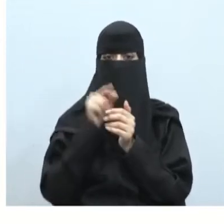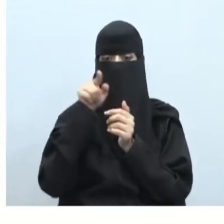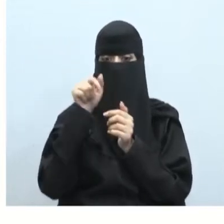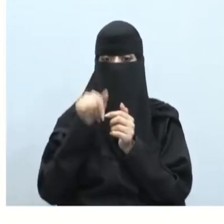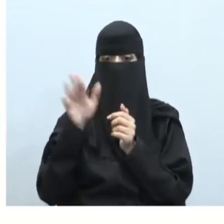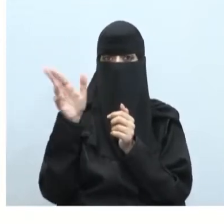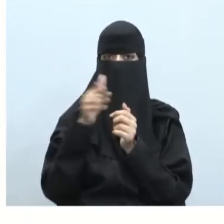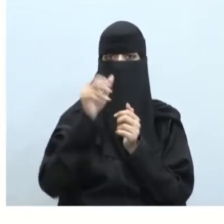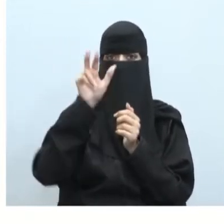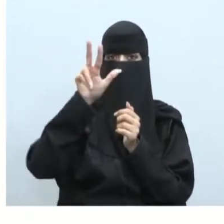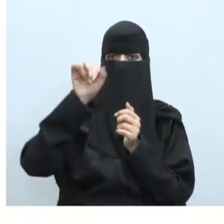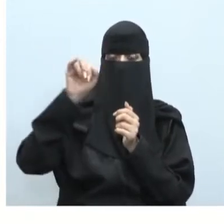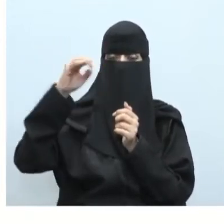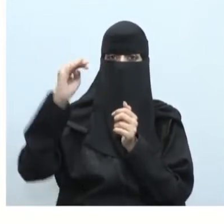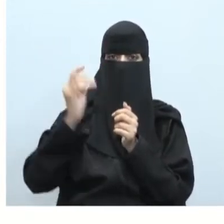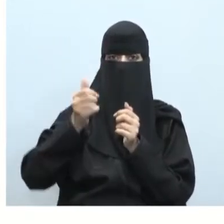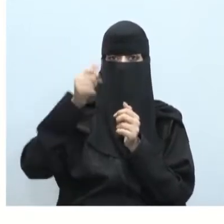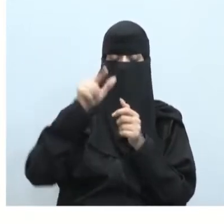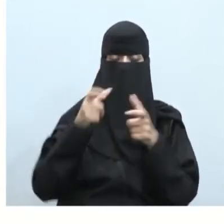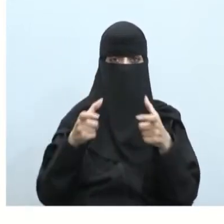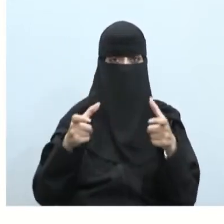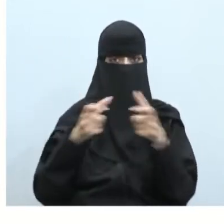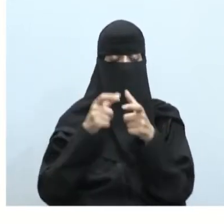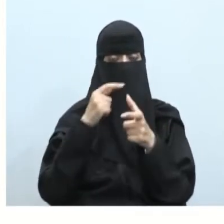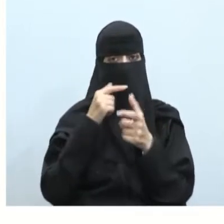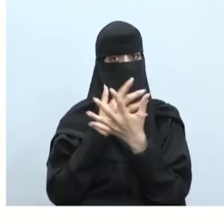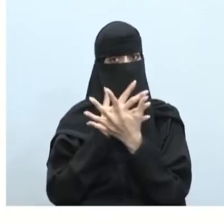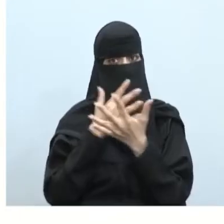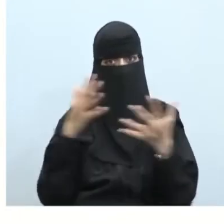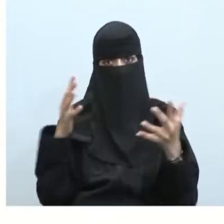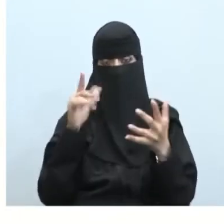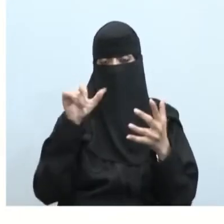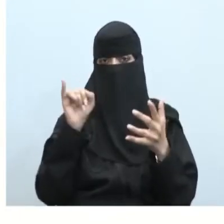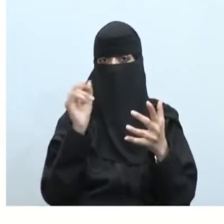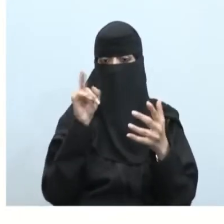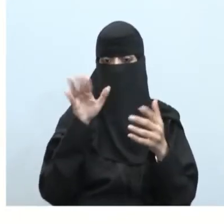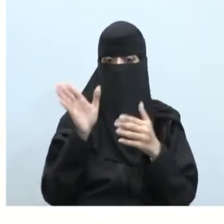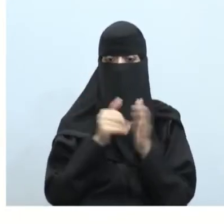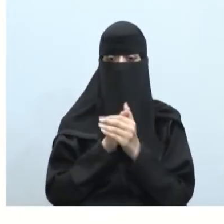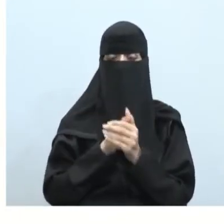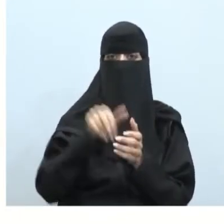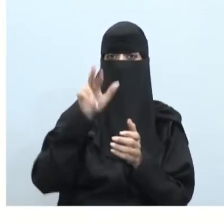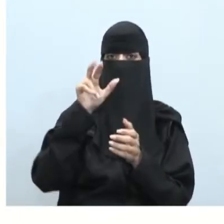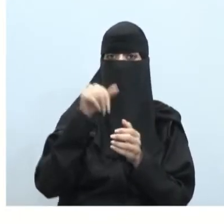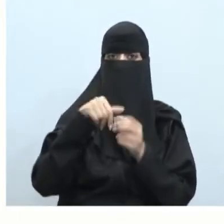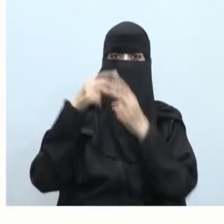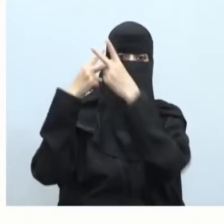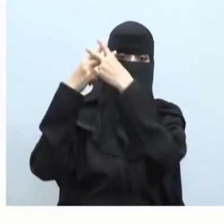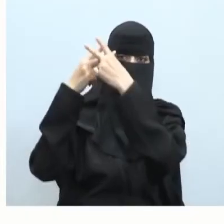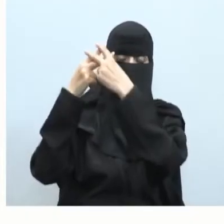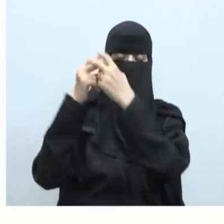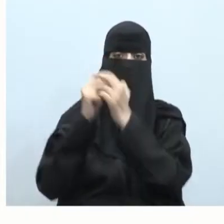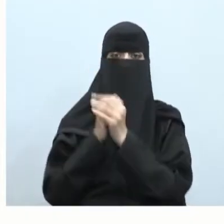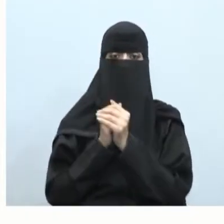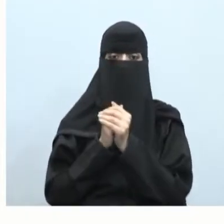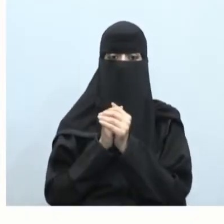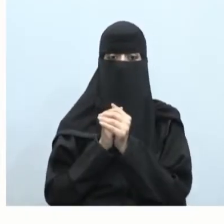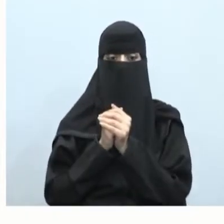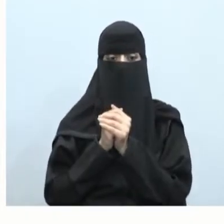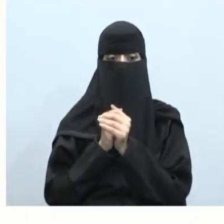المجرات كما ذكرت لكم هي مجموعة هائلة من النجوم ممتازين أحسنتم